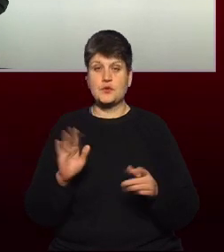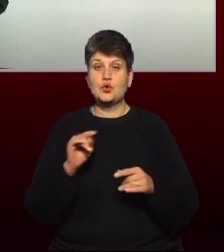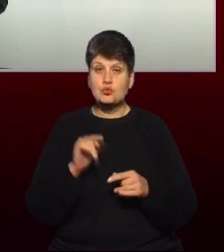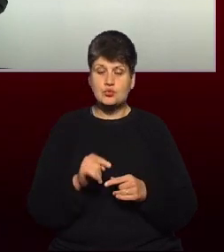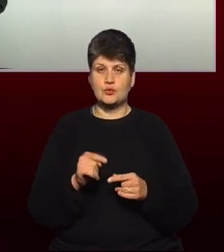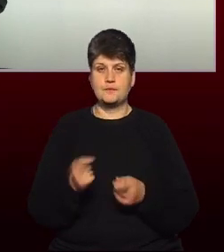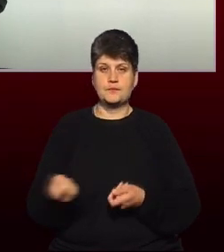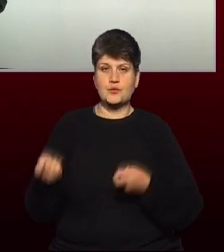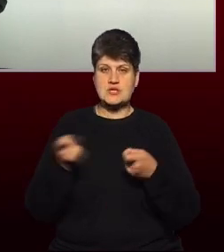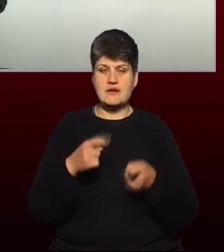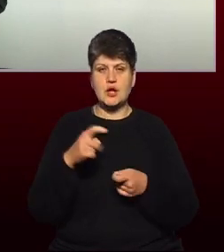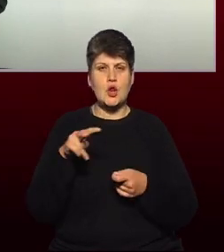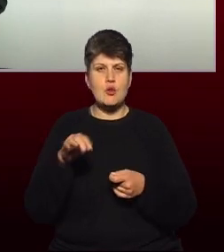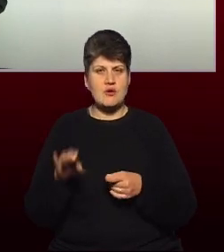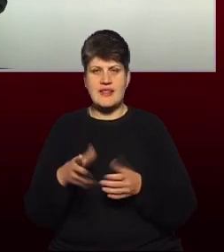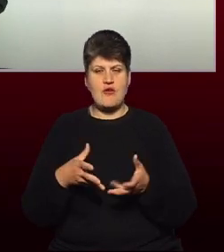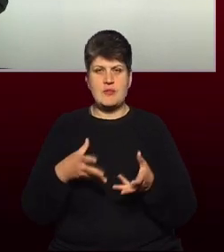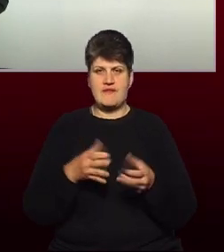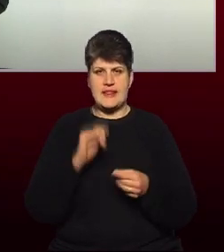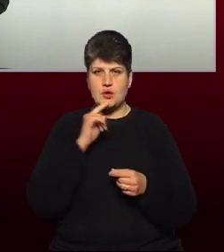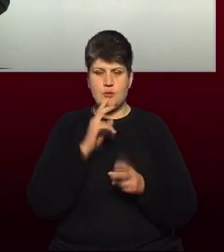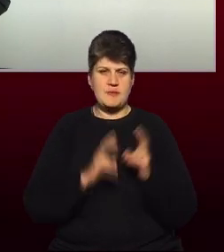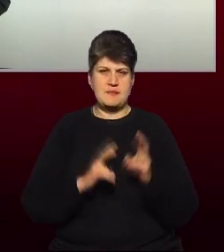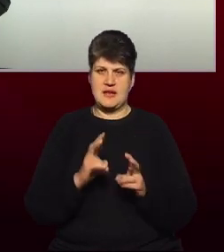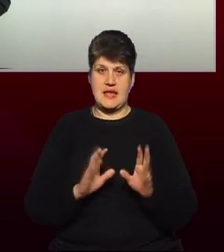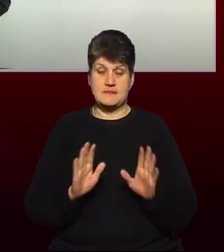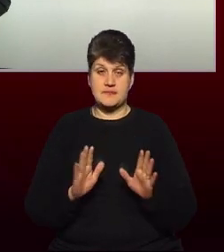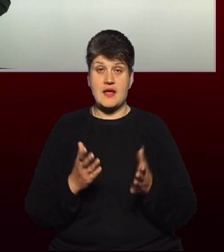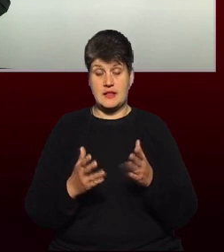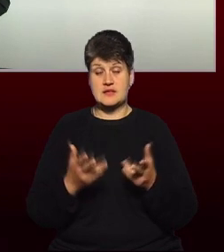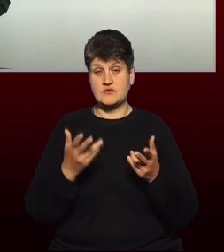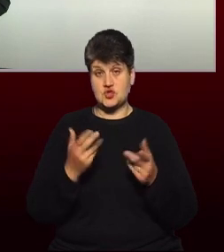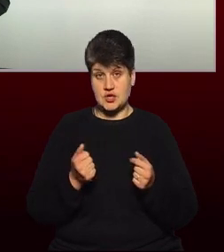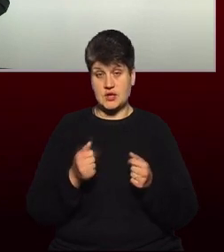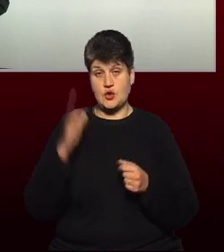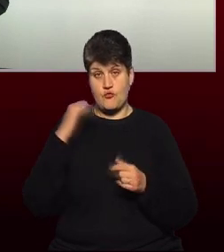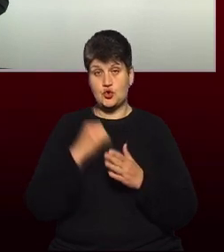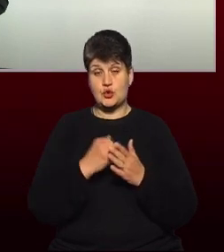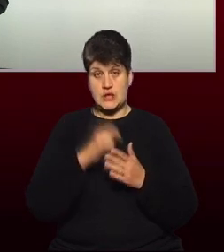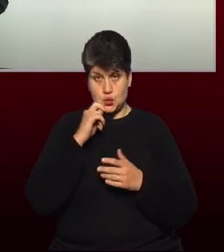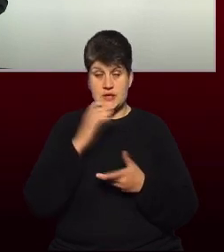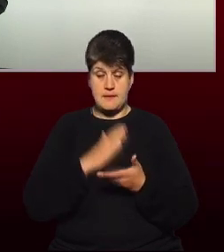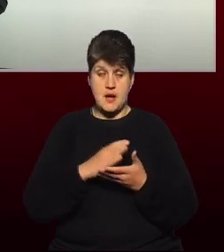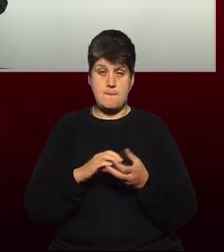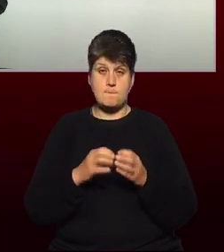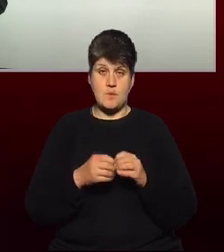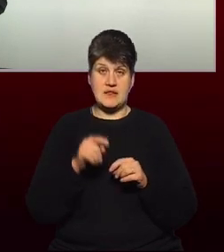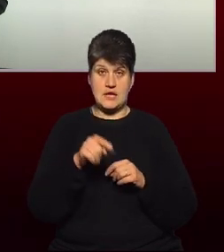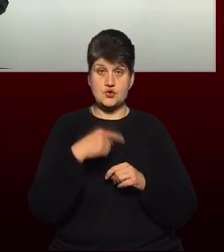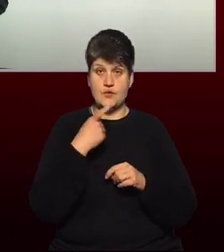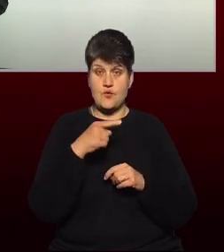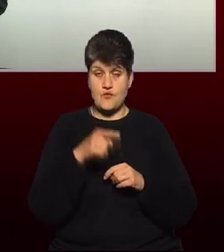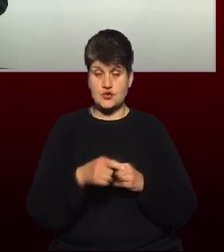вони суттєво не впливають на економіку підприємства, але, звичайно, водоканали України мають з цим проблеми, і те, що ви кажете, що зараз